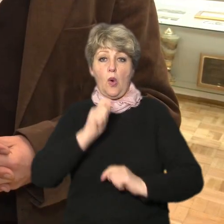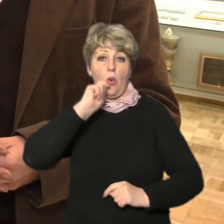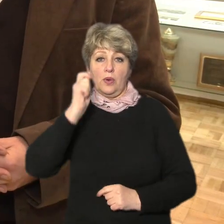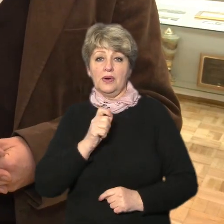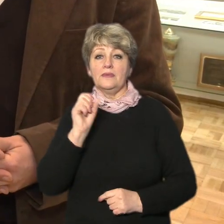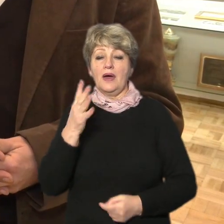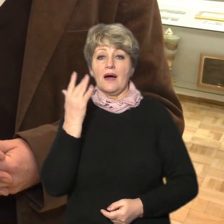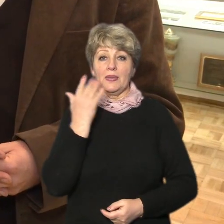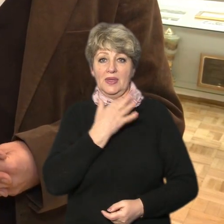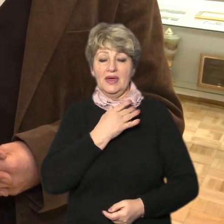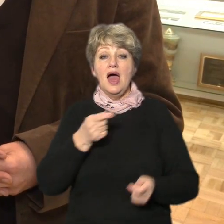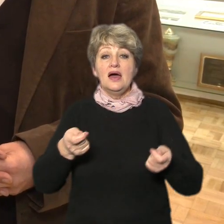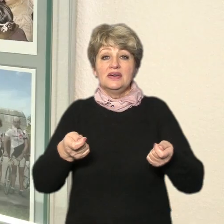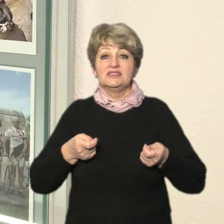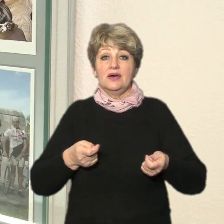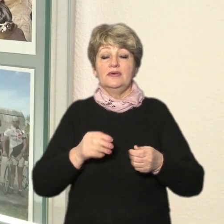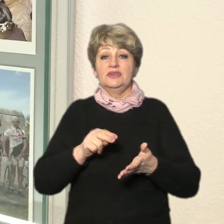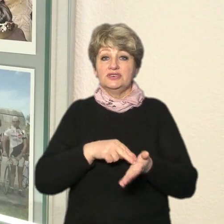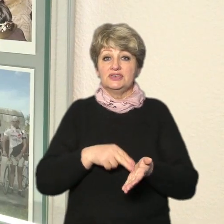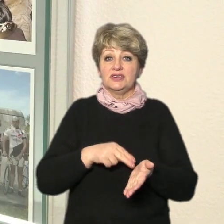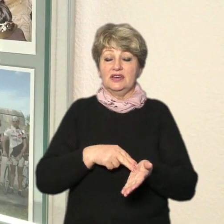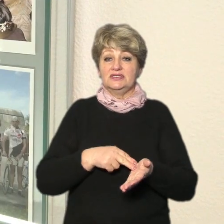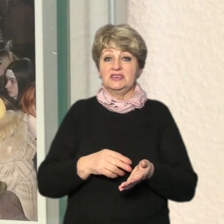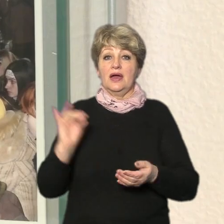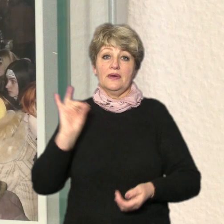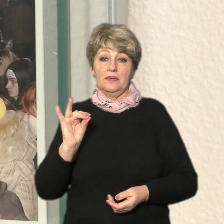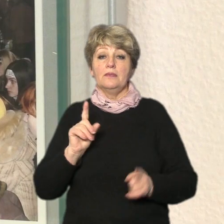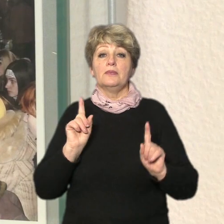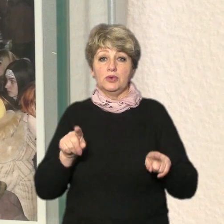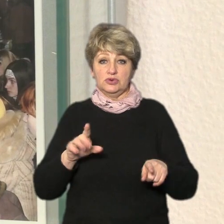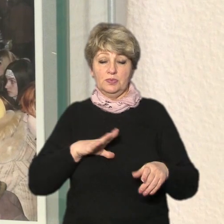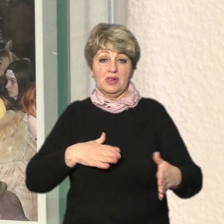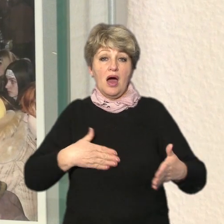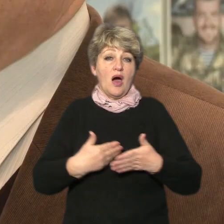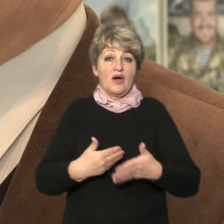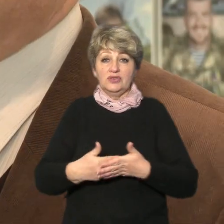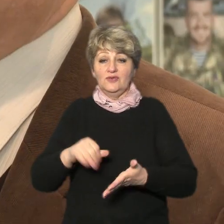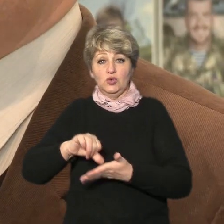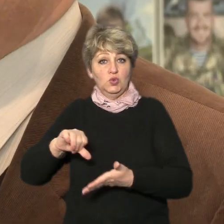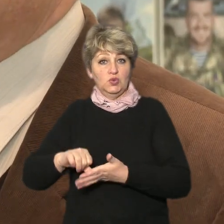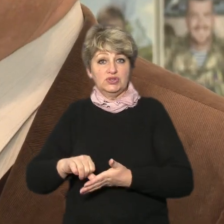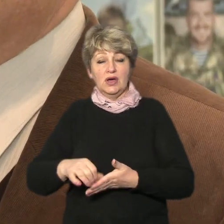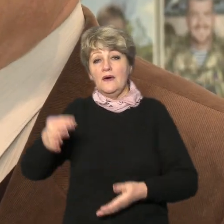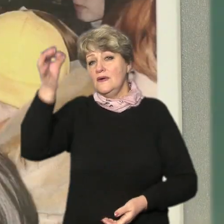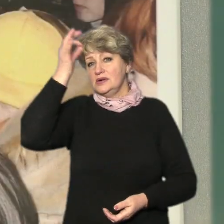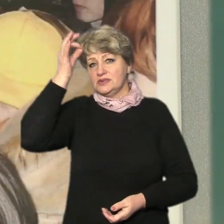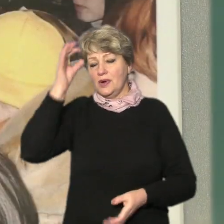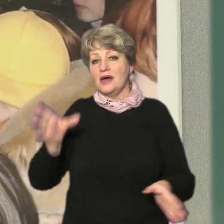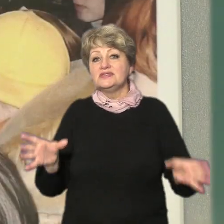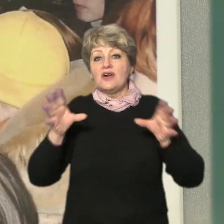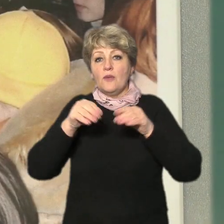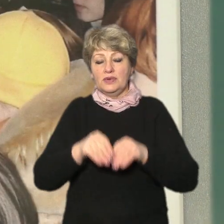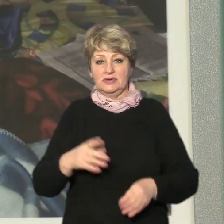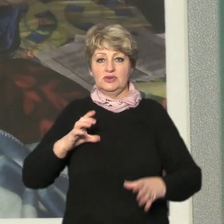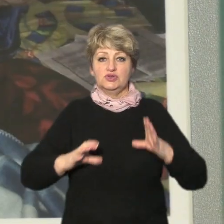кафедри історії України Черкаського національного і сам каже був активним учасником революційних подій зокрема пригадою спільно зі студентами у